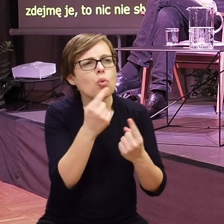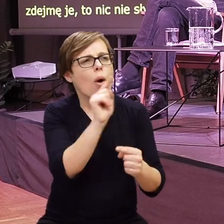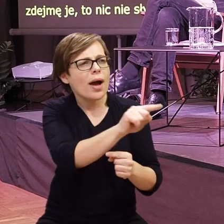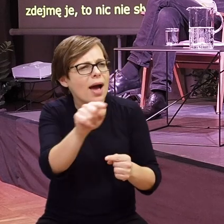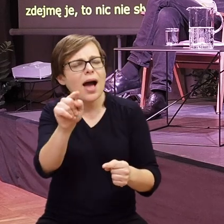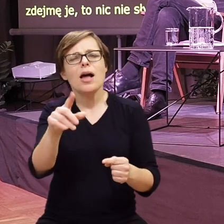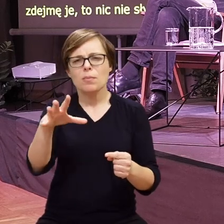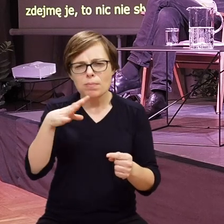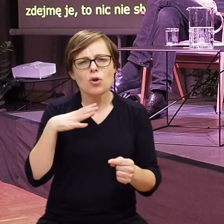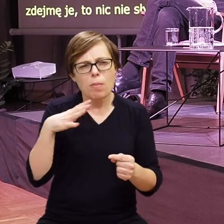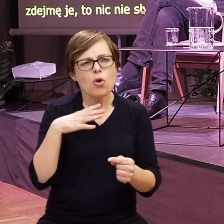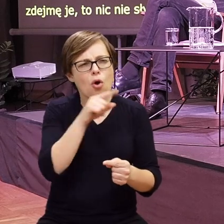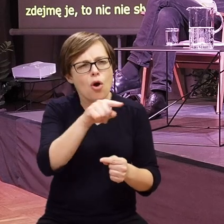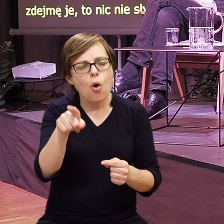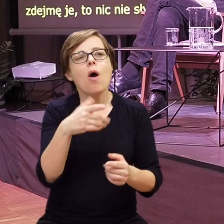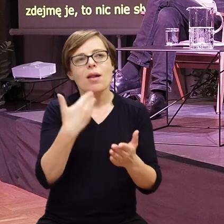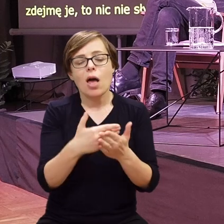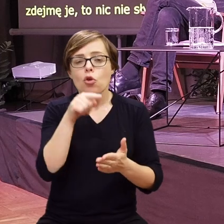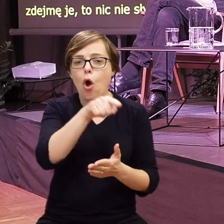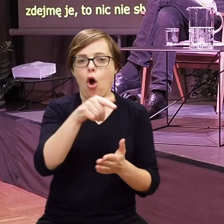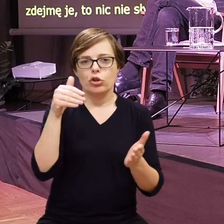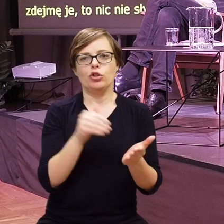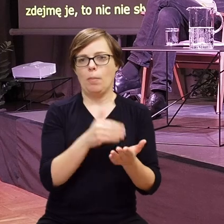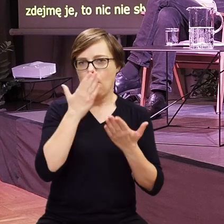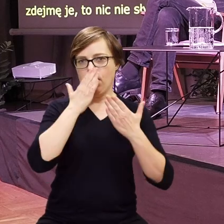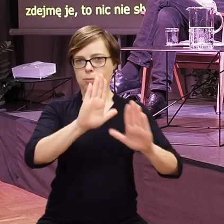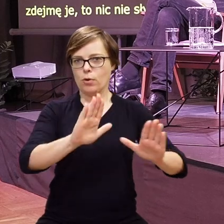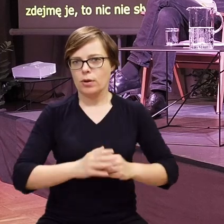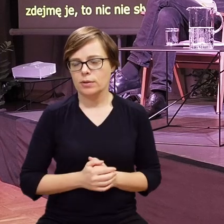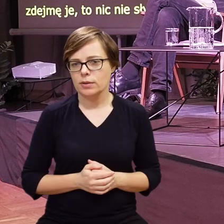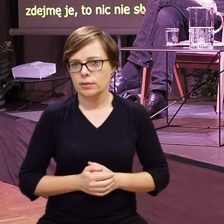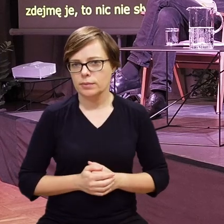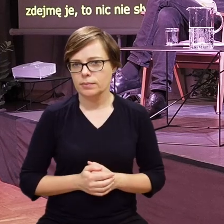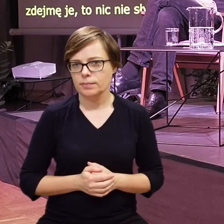historii osób głuchych, że właśnie te obszary trzeba pokazać.